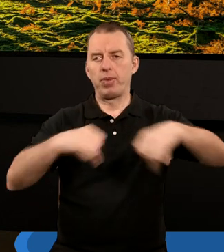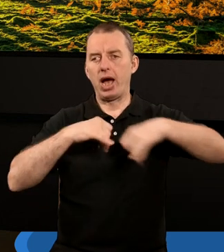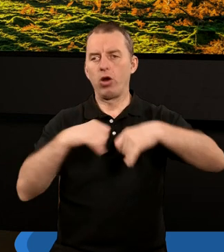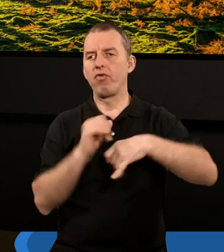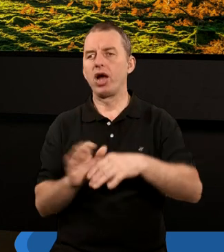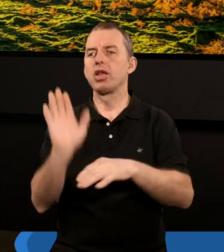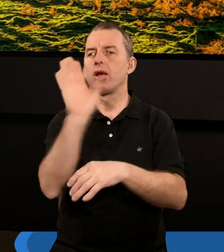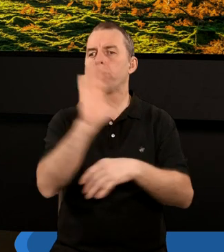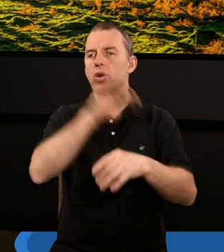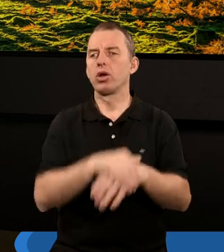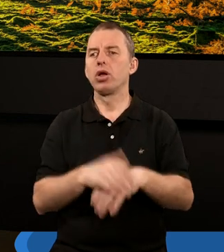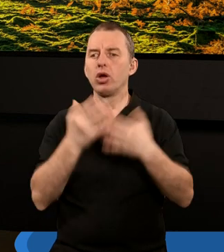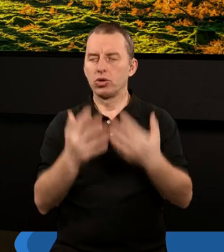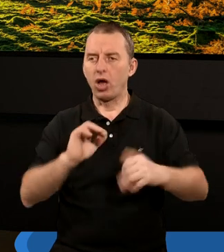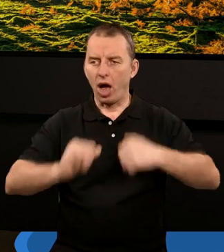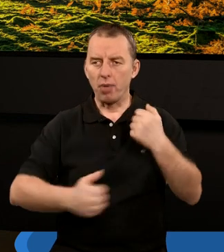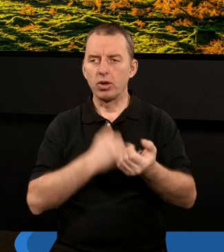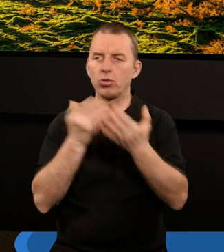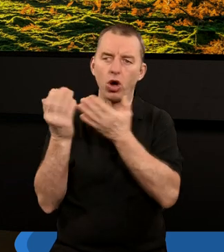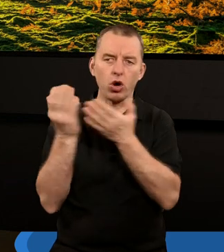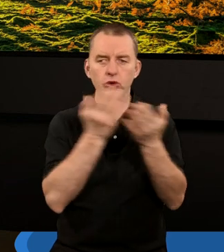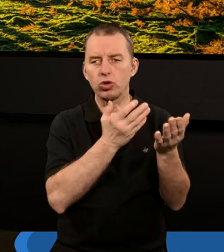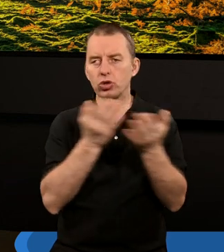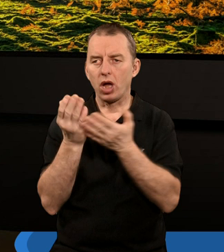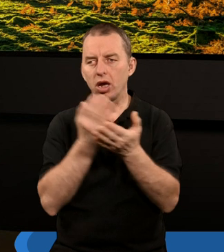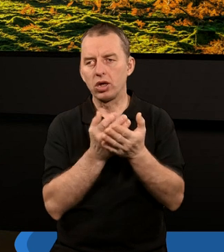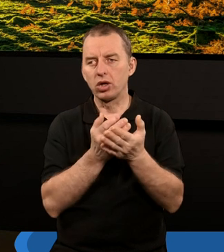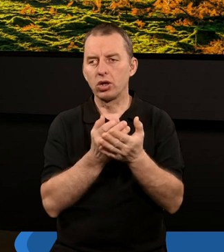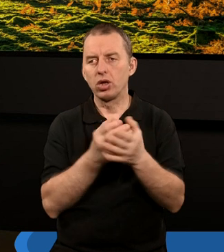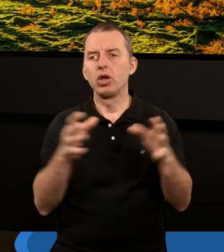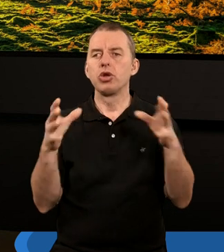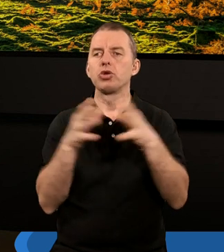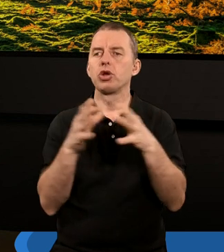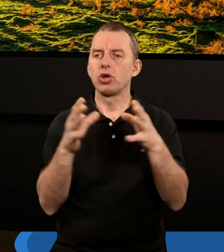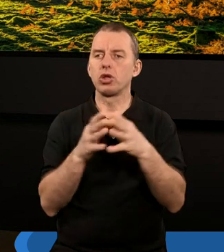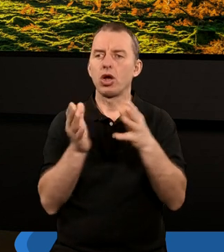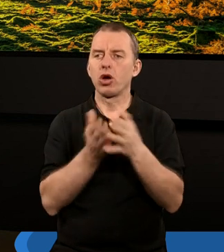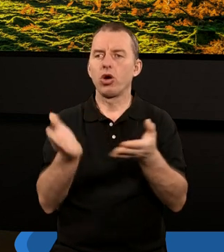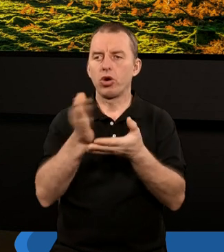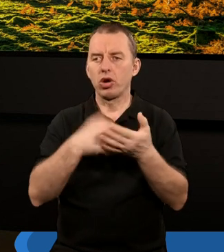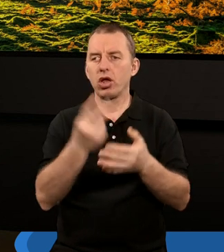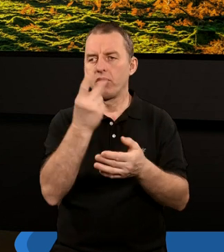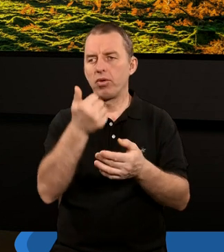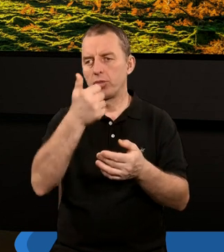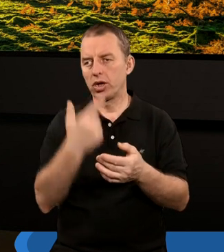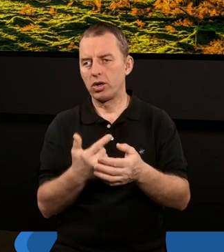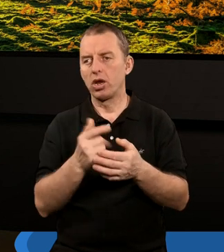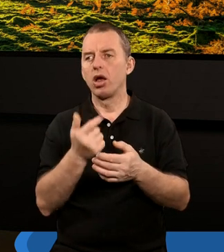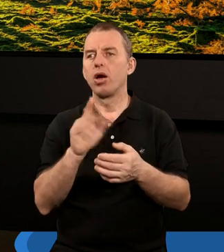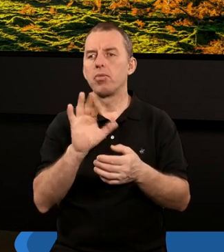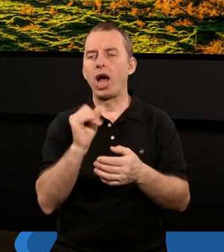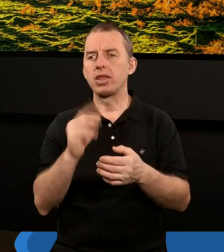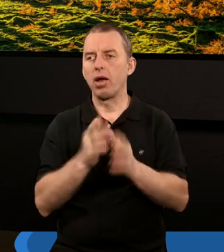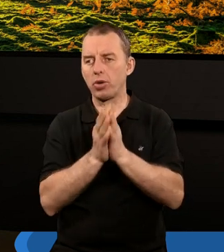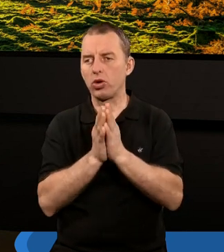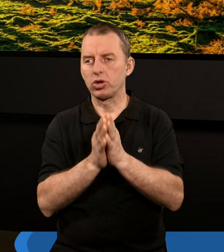Boga. Chciałbym, żebyśmy może odczytali z dziesiątego rozdziału dwa pierwsze wiersze, bo o to ciebie może